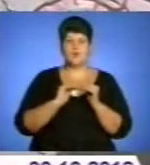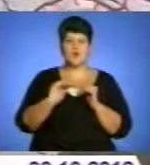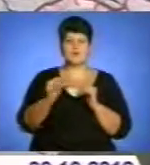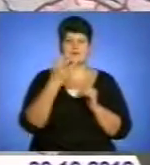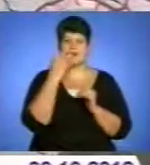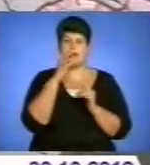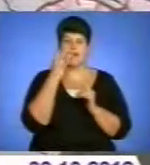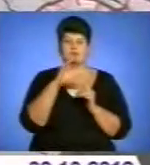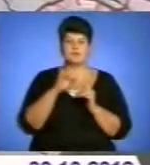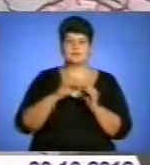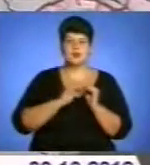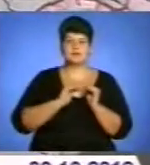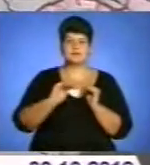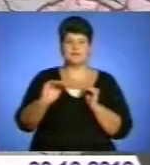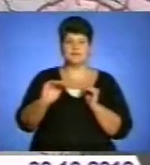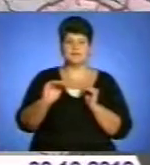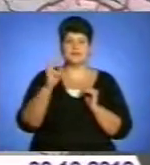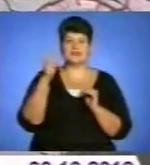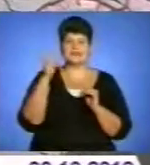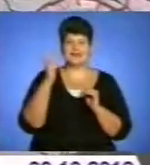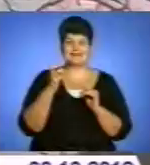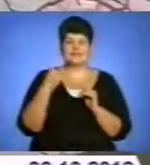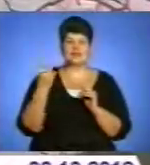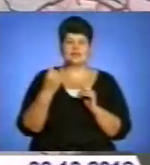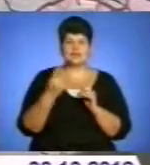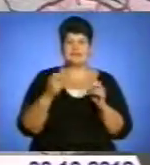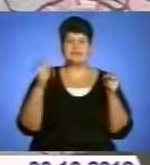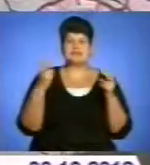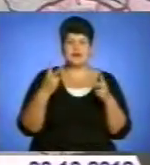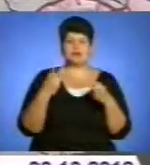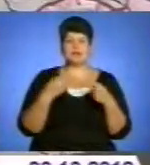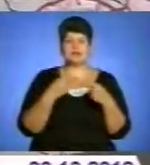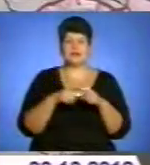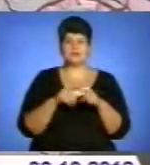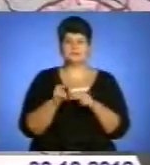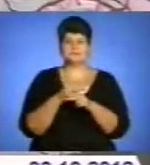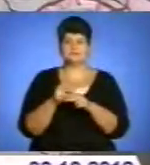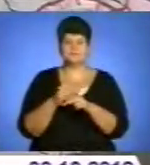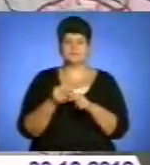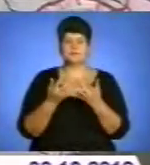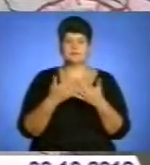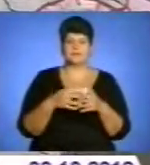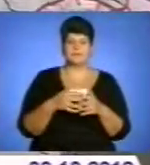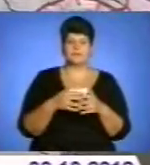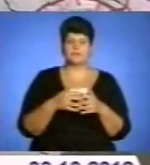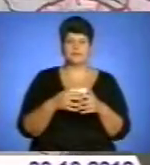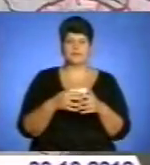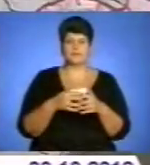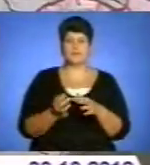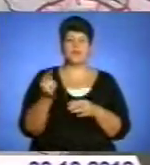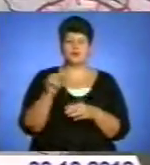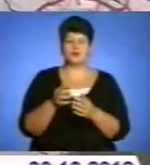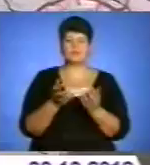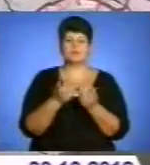зимовий період підготовлено більше 300 одиниць спеціальної техніки, машин, механізмів, обладнання. В тому